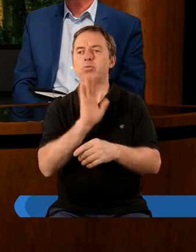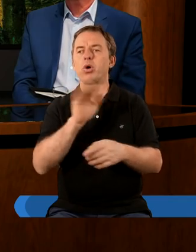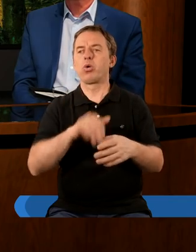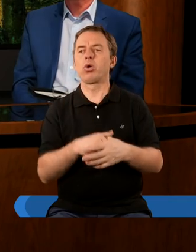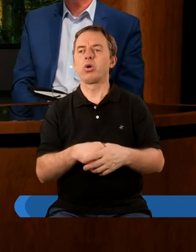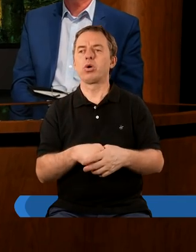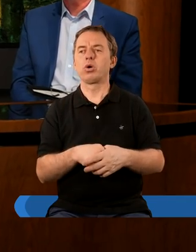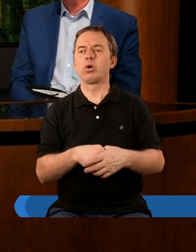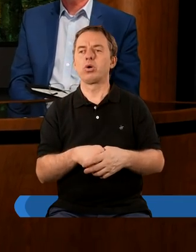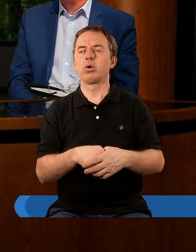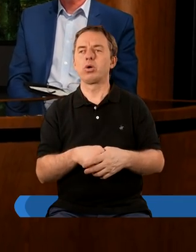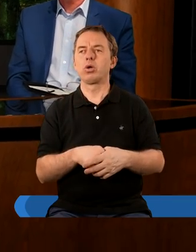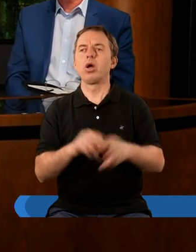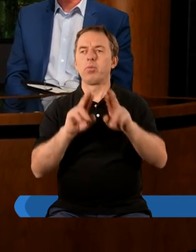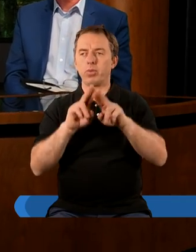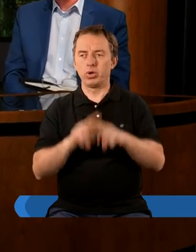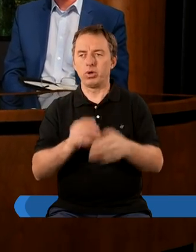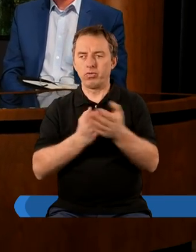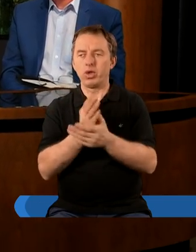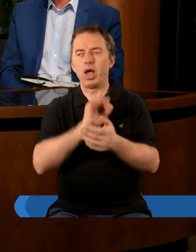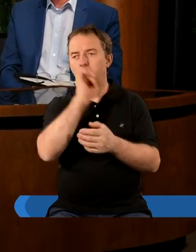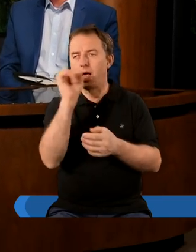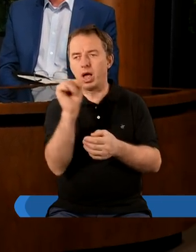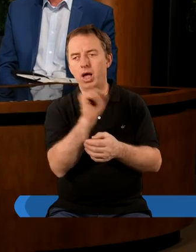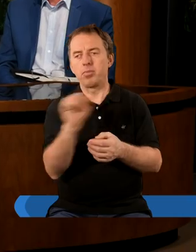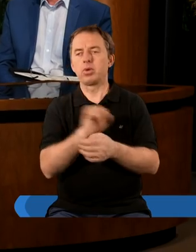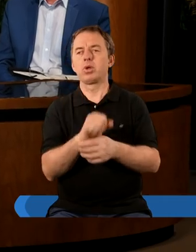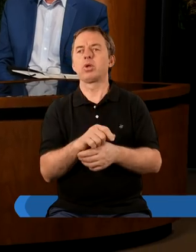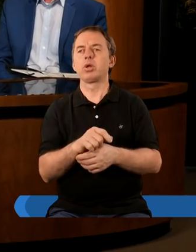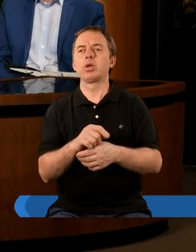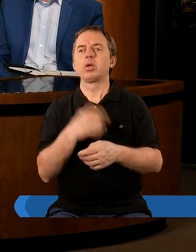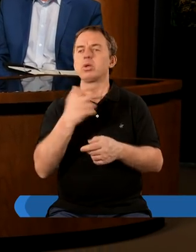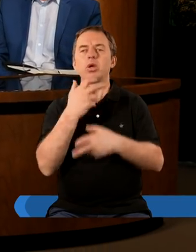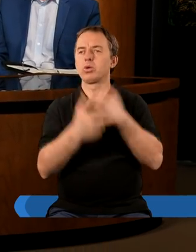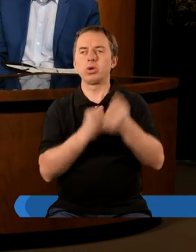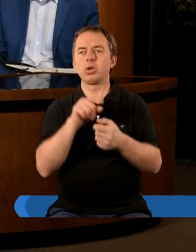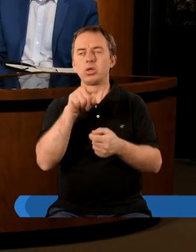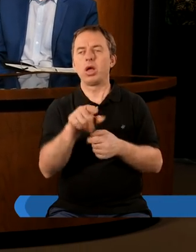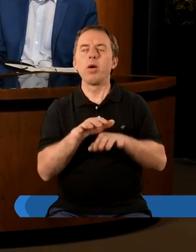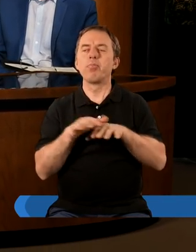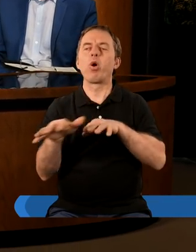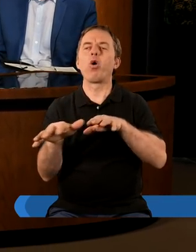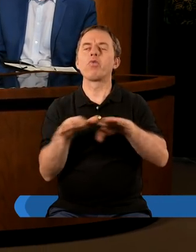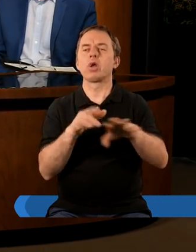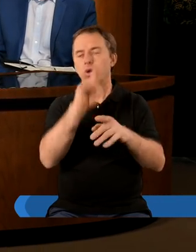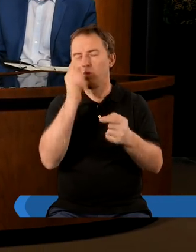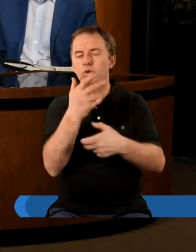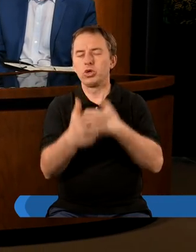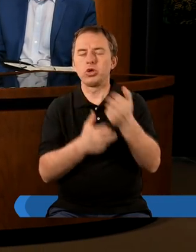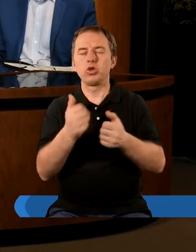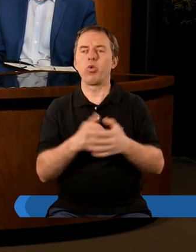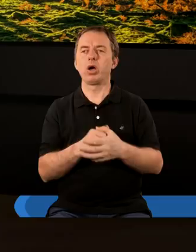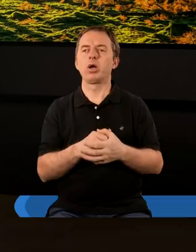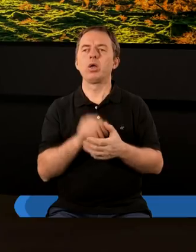jako Bogu, pozostając Mu wierni absolutnie, nie czynili tego, co powszechnie wiele osób czyniło.